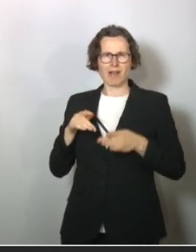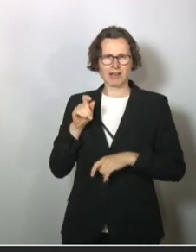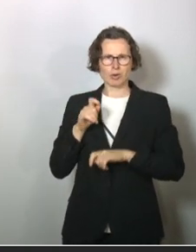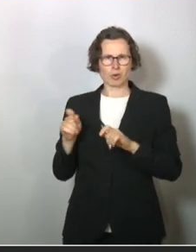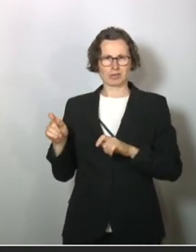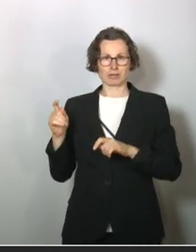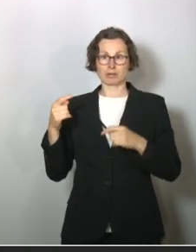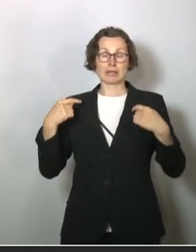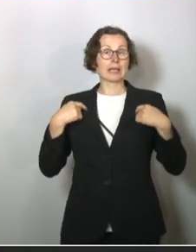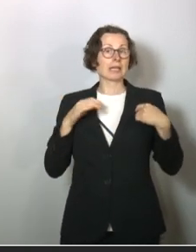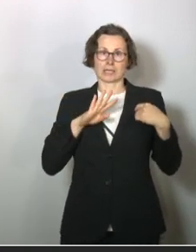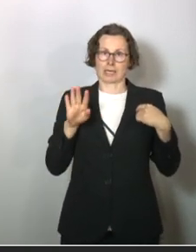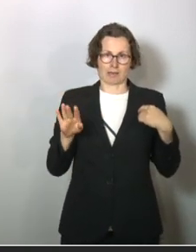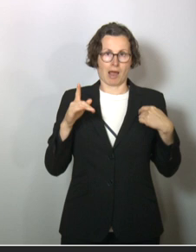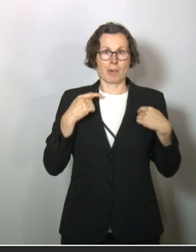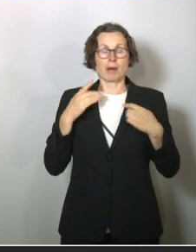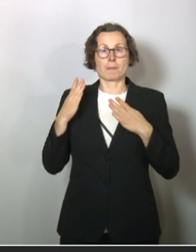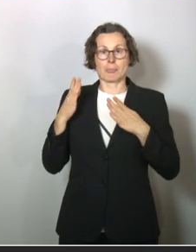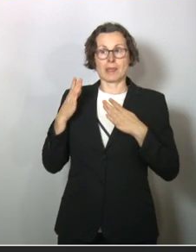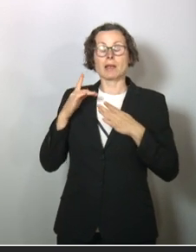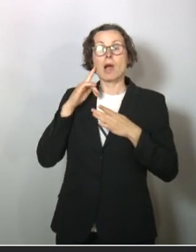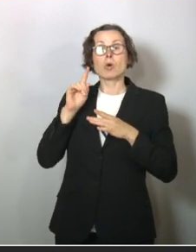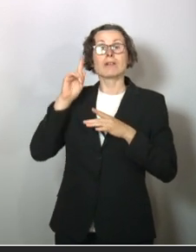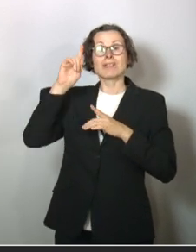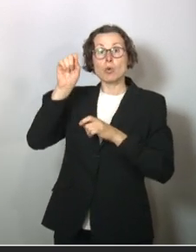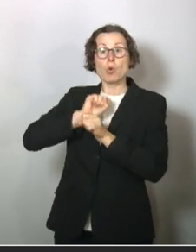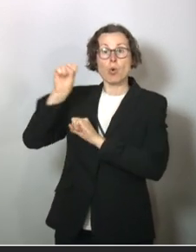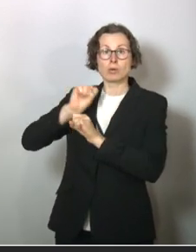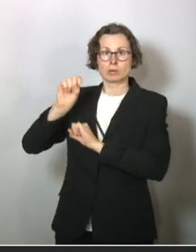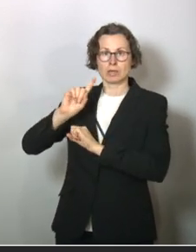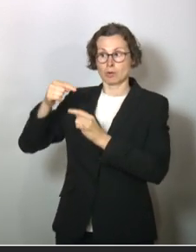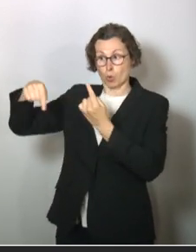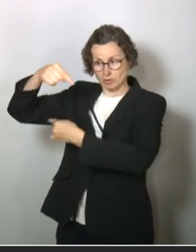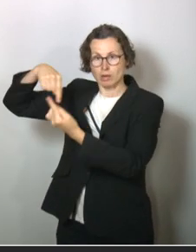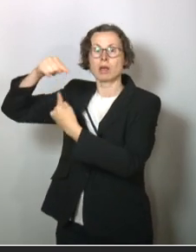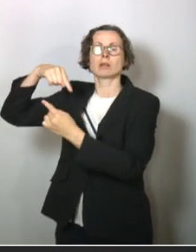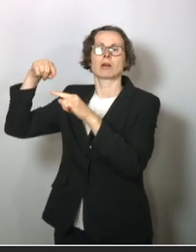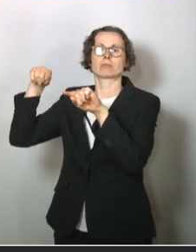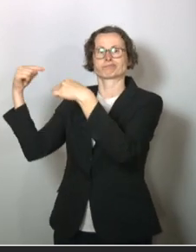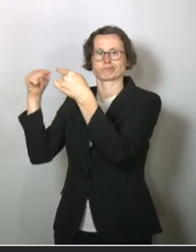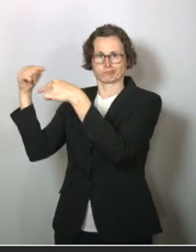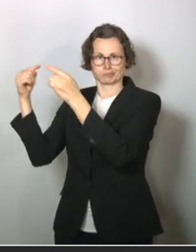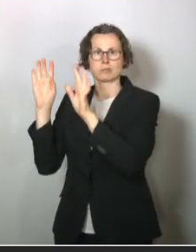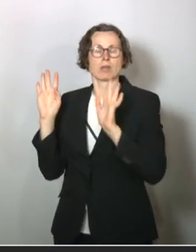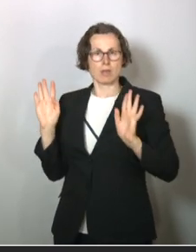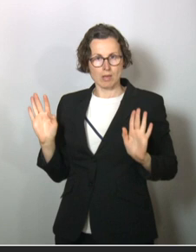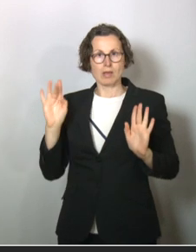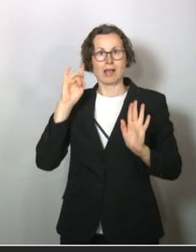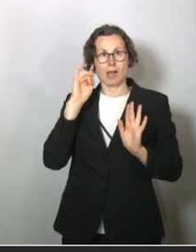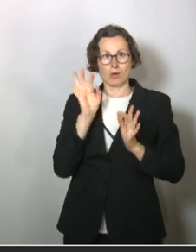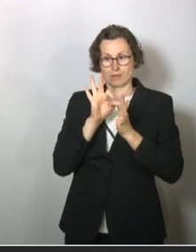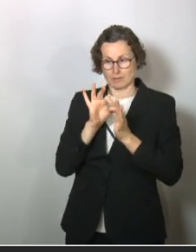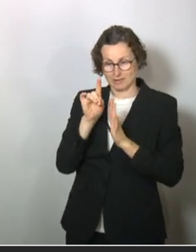ich geriere mich hier nicht als Virologe, ich widerspreche Virologen überhaupt nicht, die widersprechen sich untereinander. Ich beziehe mich auf